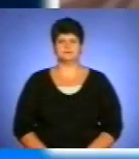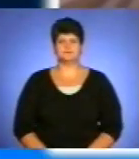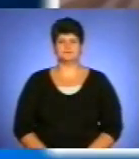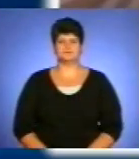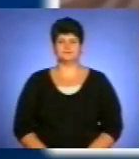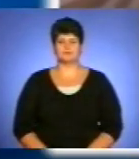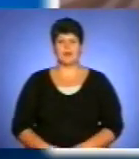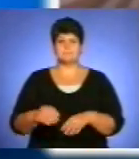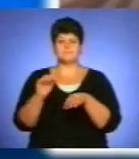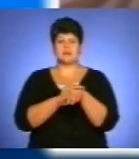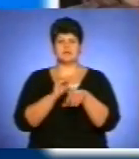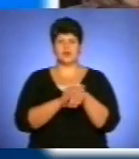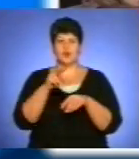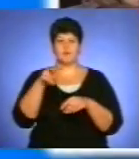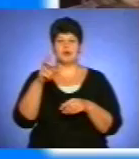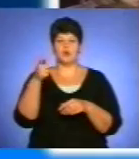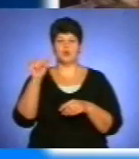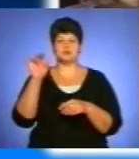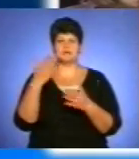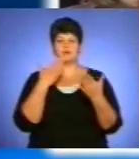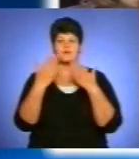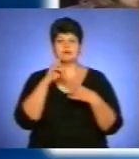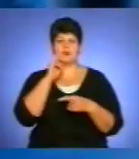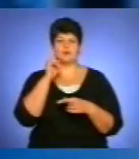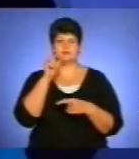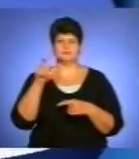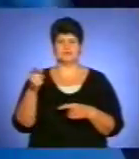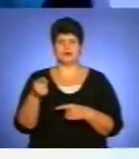Блажанніший Любомир Гузар спілкувався із молоддю Тернополя.